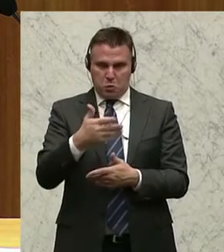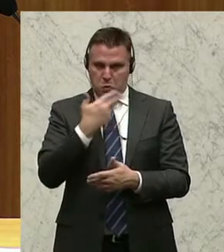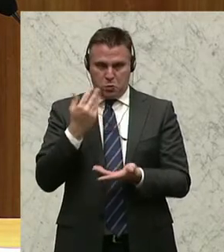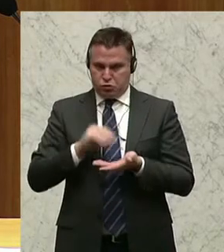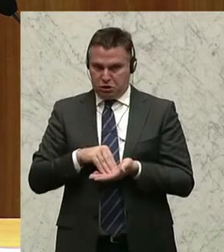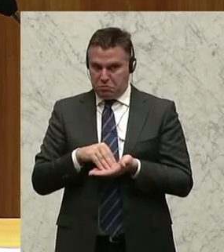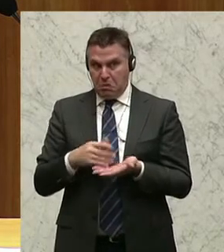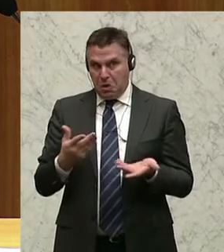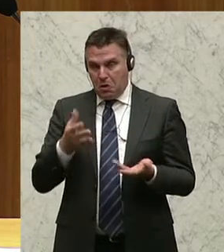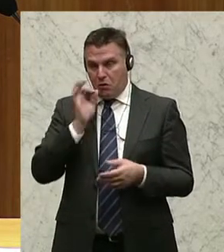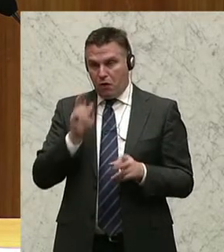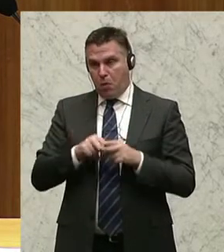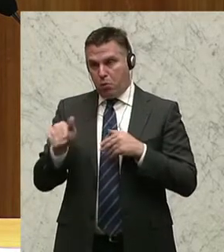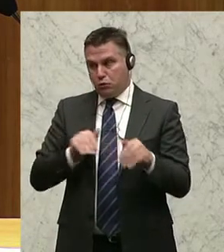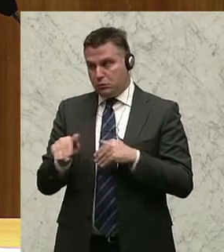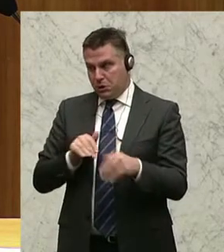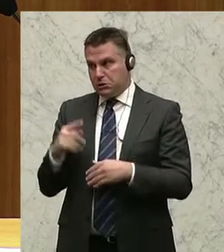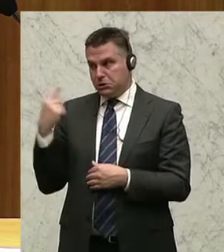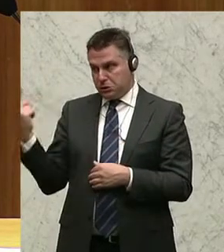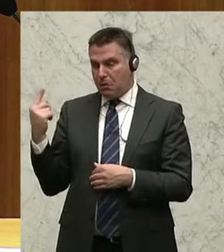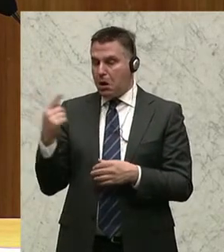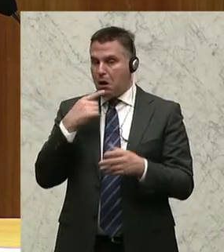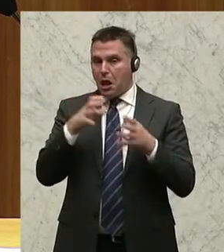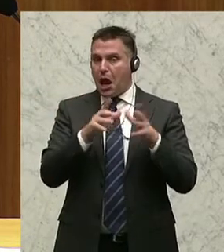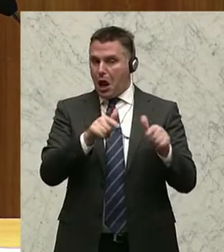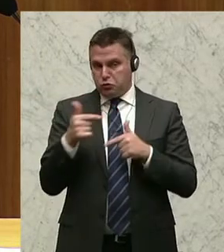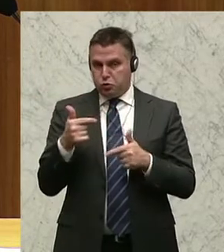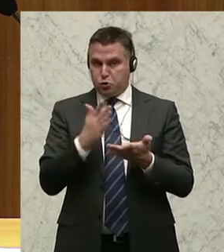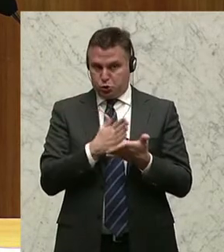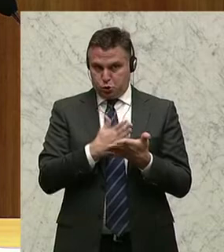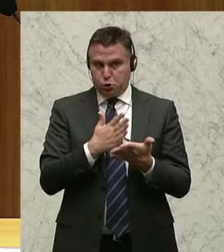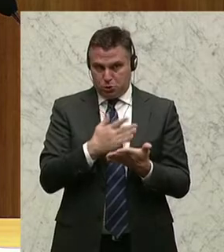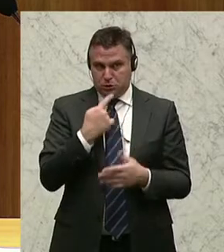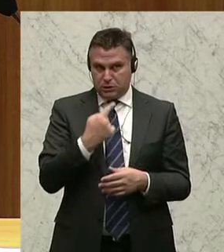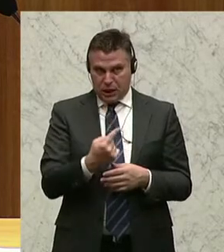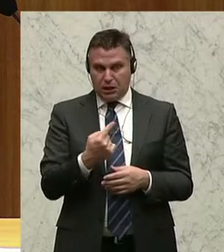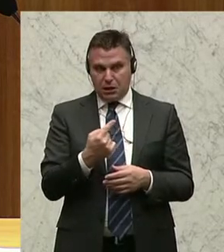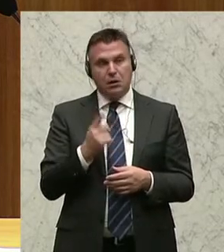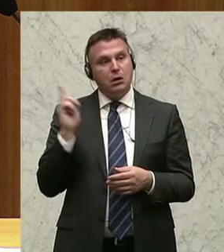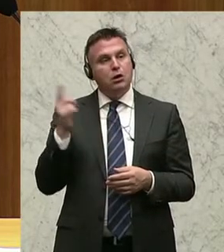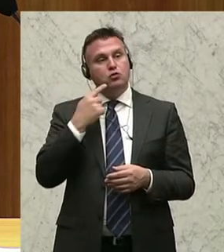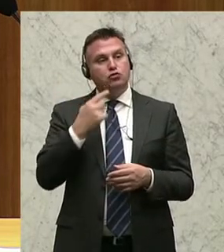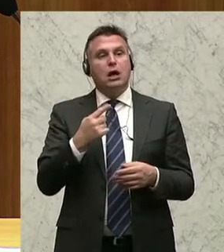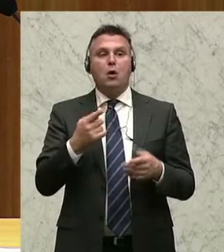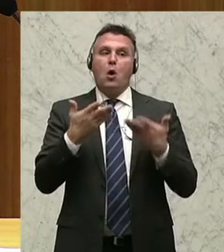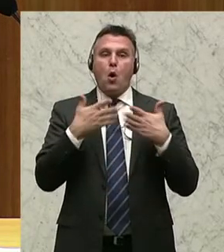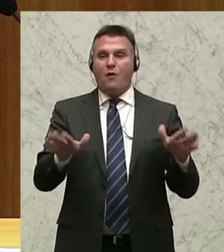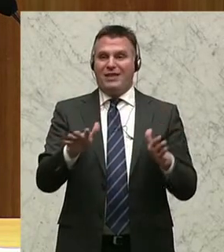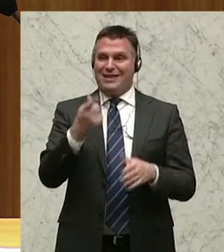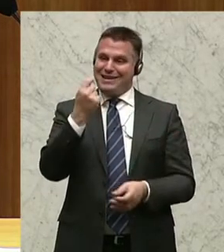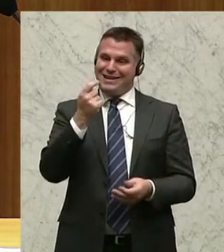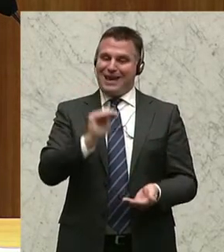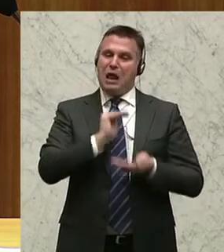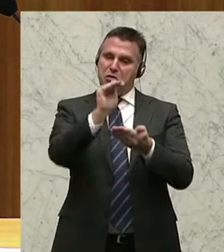Frau Bundesminister, Sie betonten im Ausschuss und auch vorhin, dass noch nie so viele öffentliche Mittel